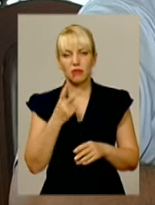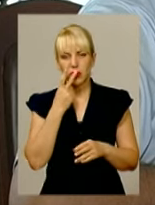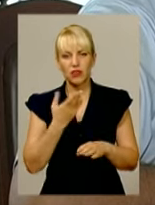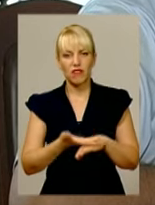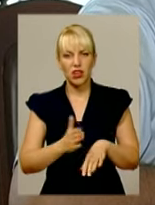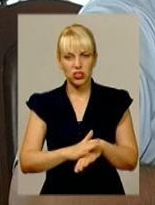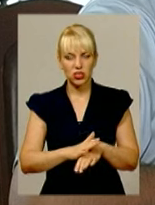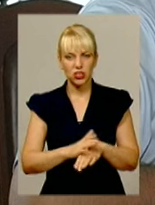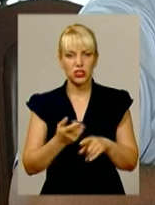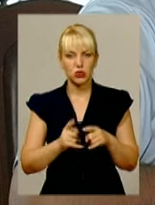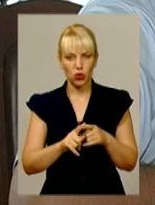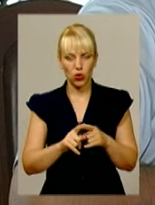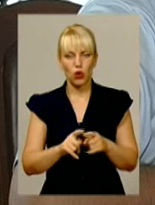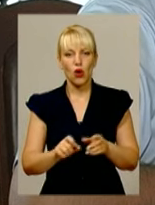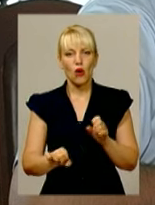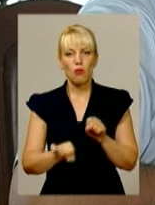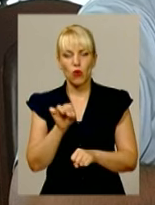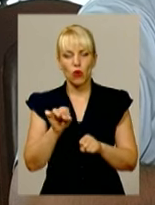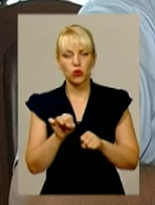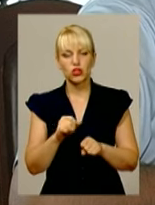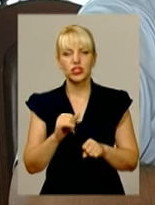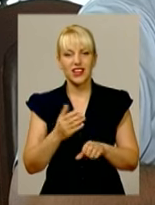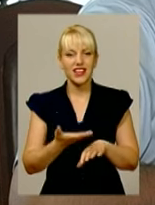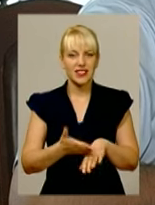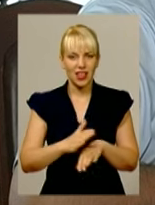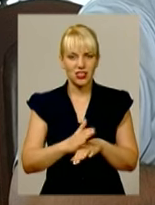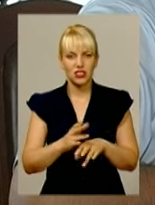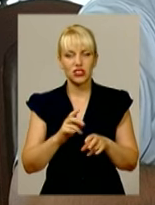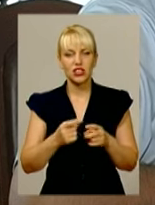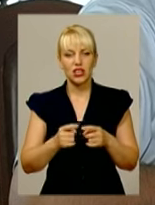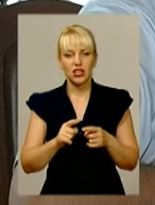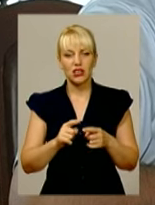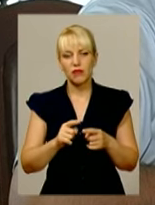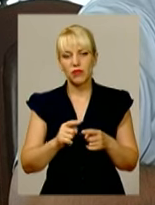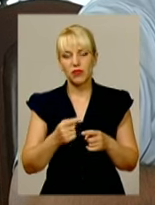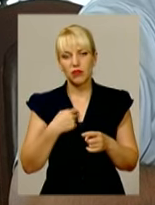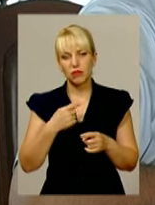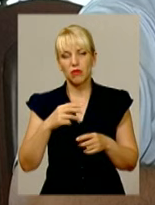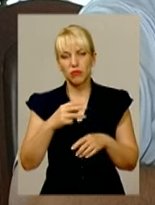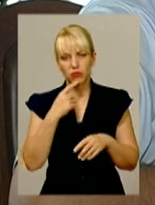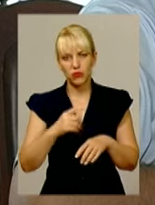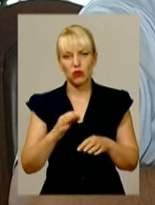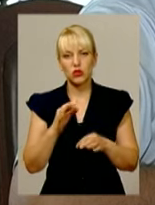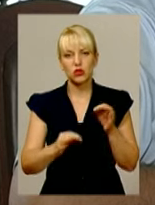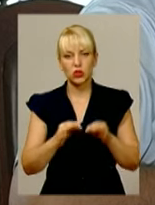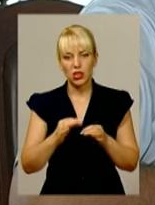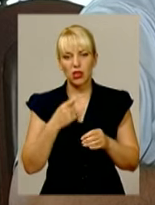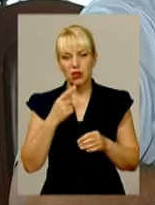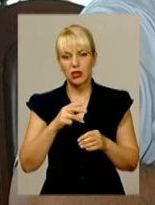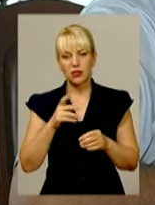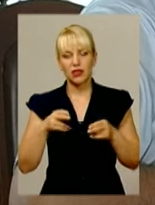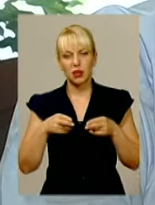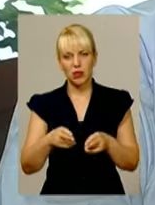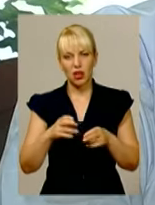тяжкість наслідків, які наступили, досудово слідсно було прийнято рішення про затримання цієї особи у порядку статті 208 Кримінального процесуального